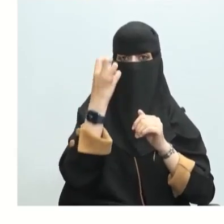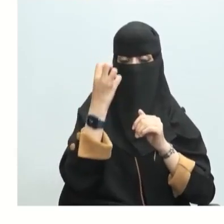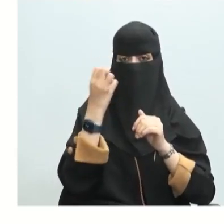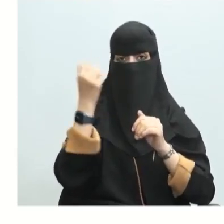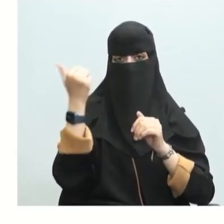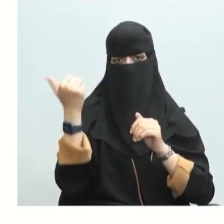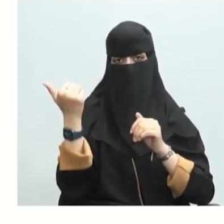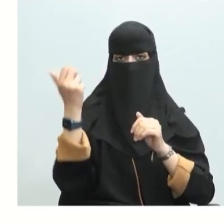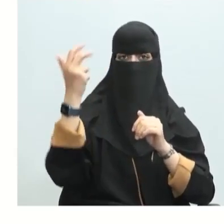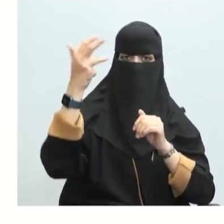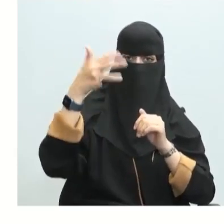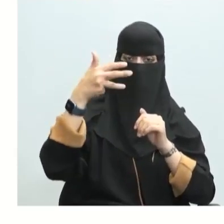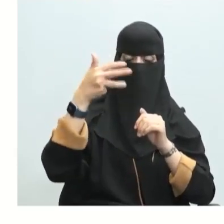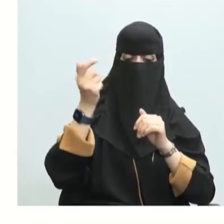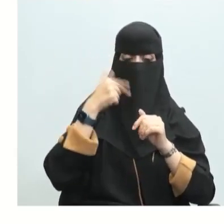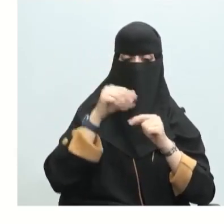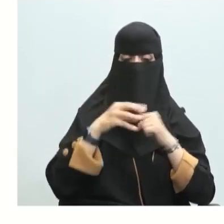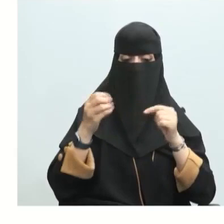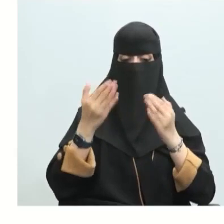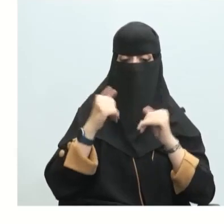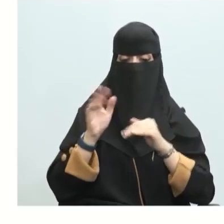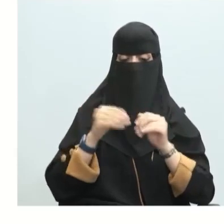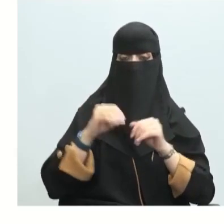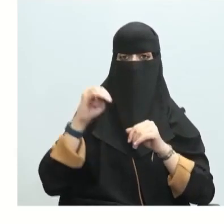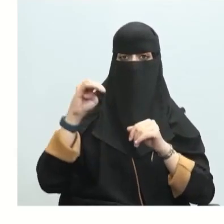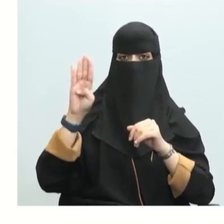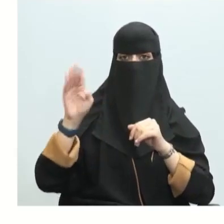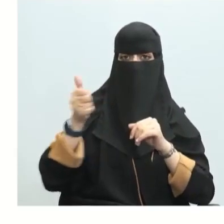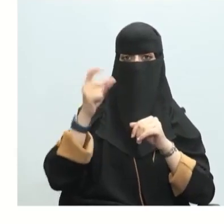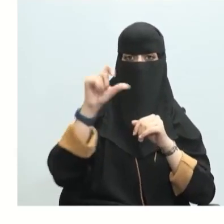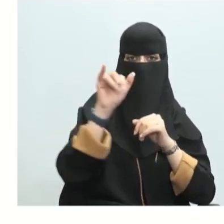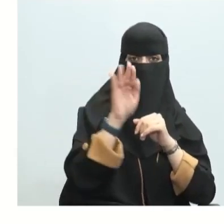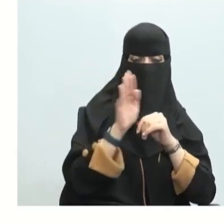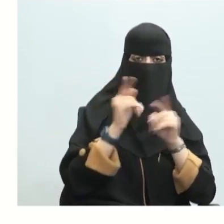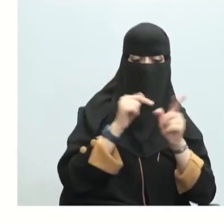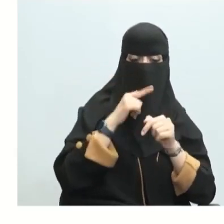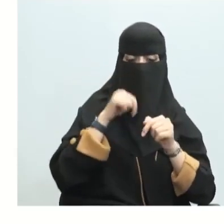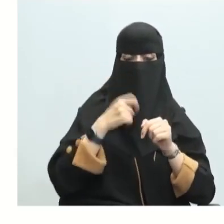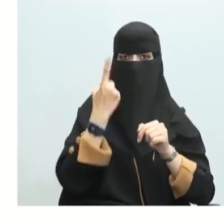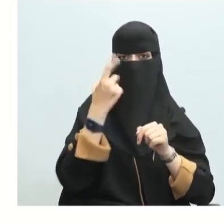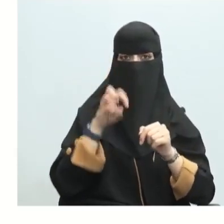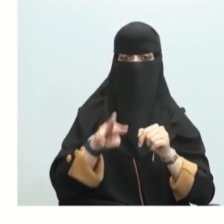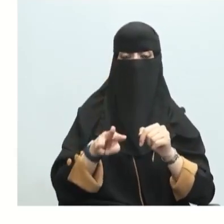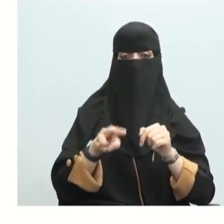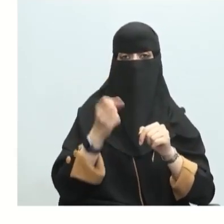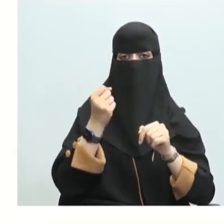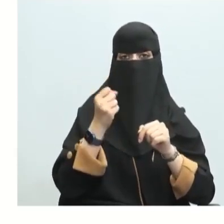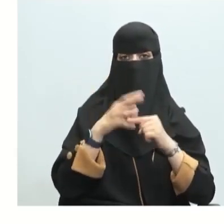396 سداسي فلوريد الكبريت أعطاني سالب 1220